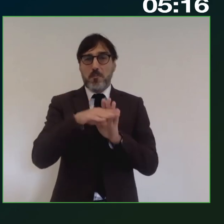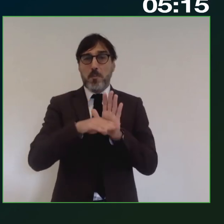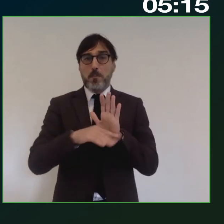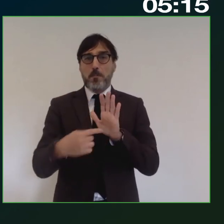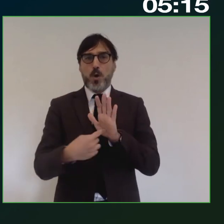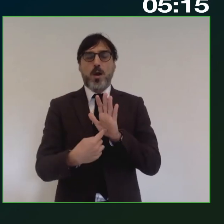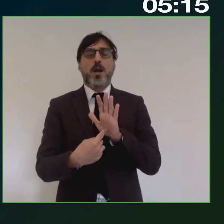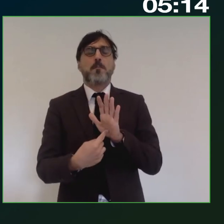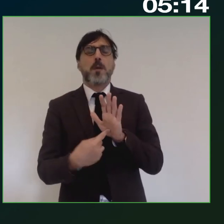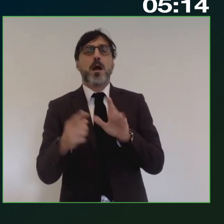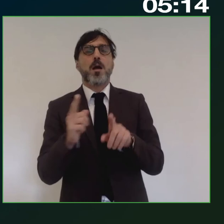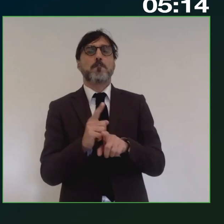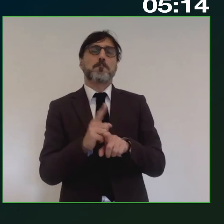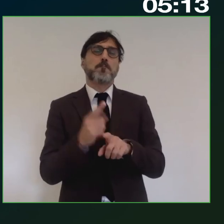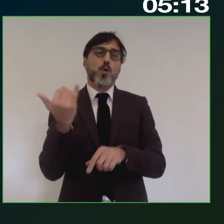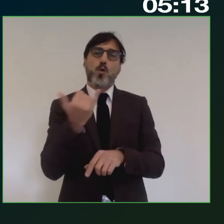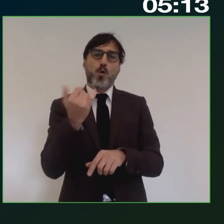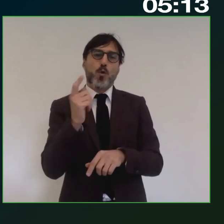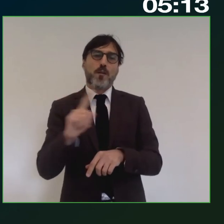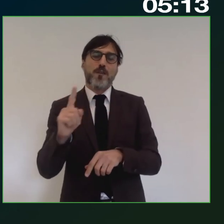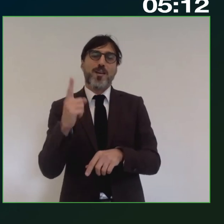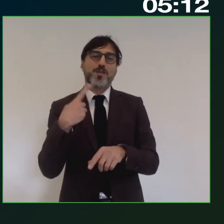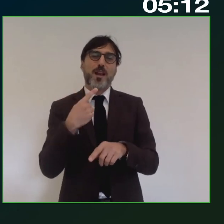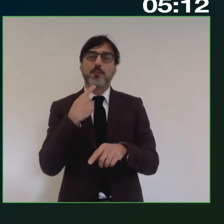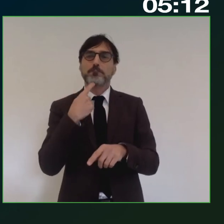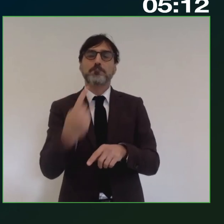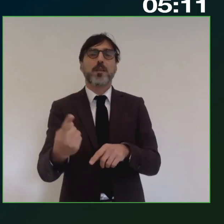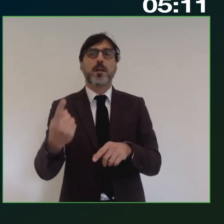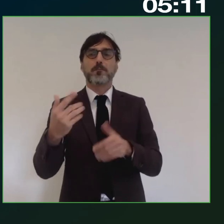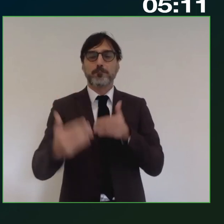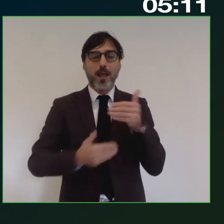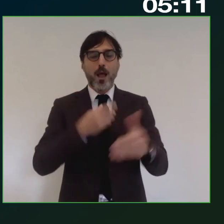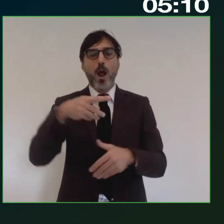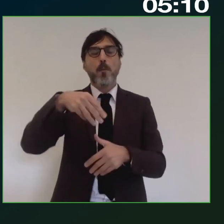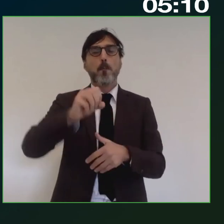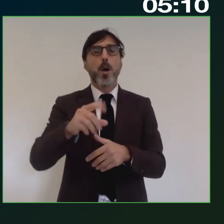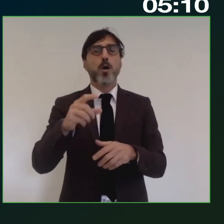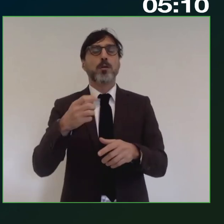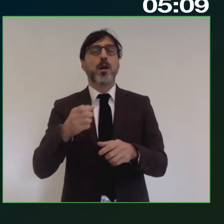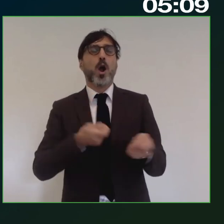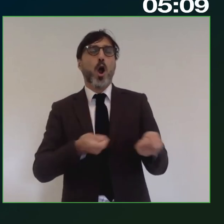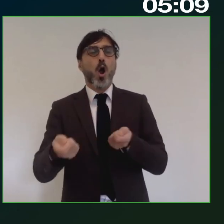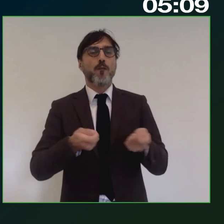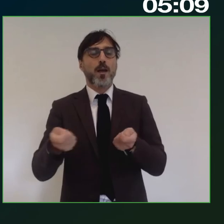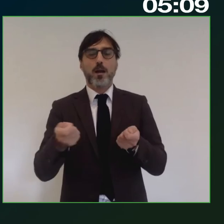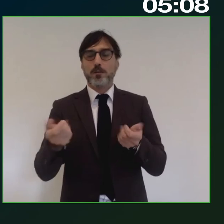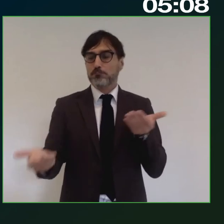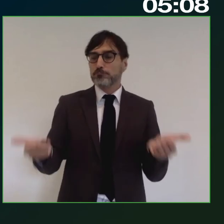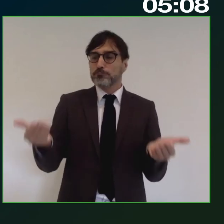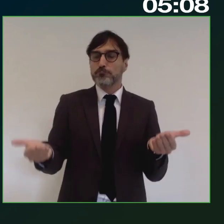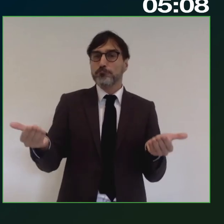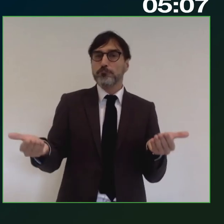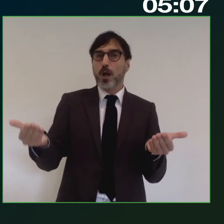perché non è facile decommentare l'andamento del point governance e fare un confronto con